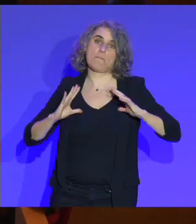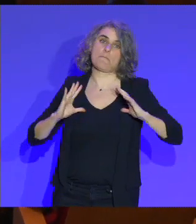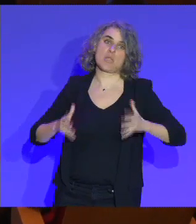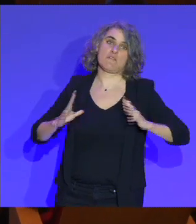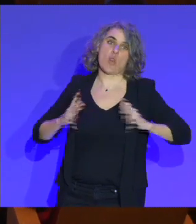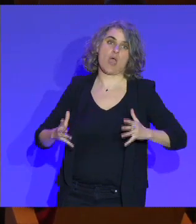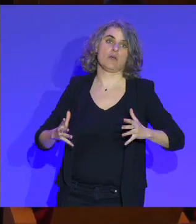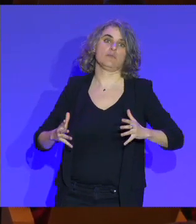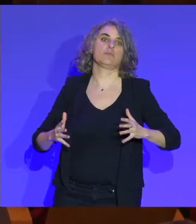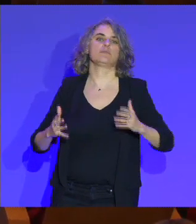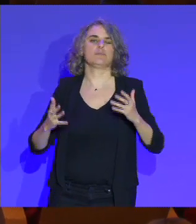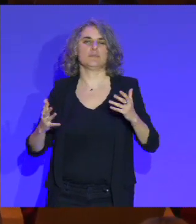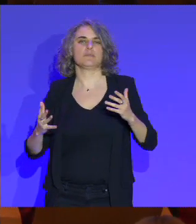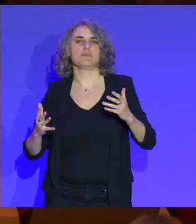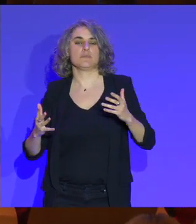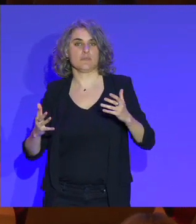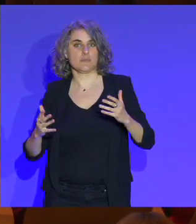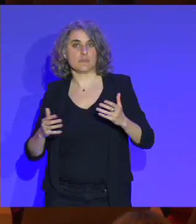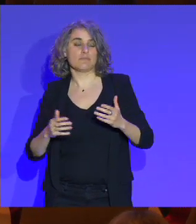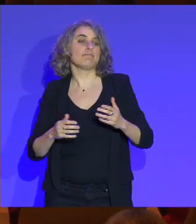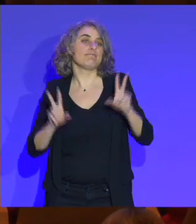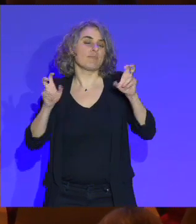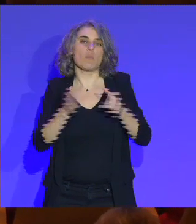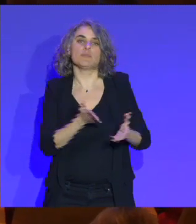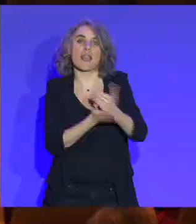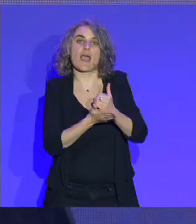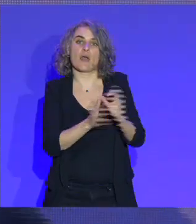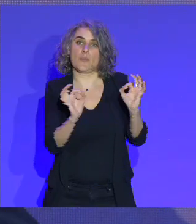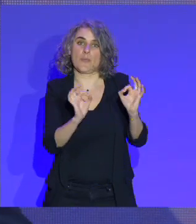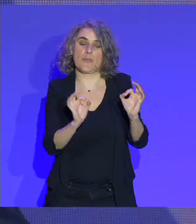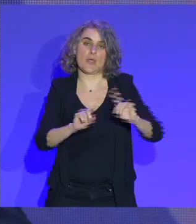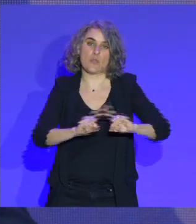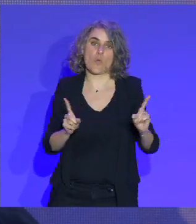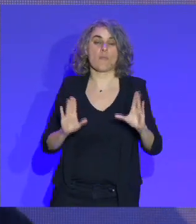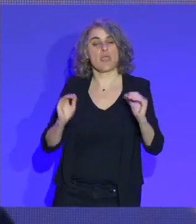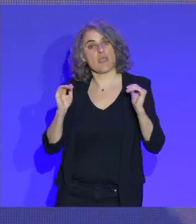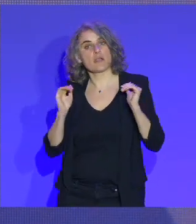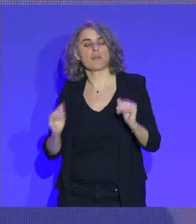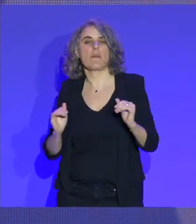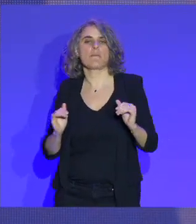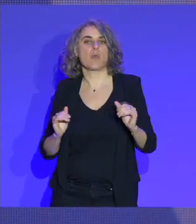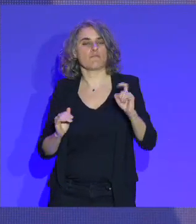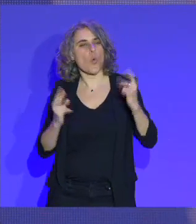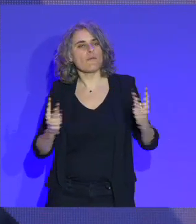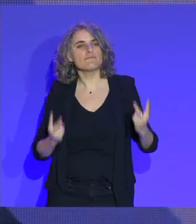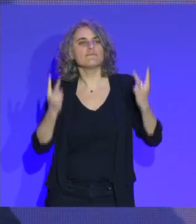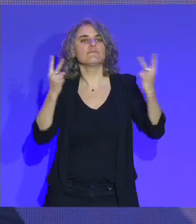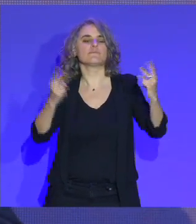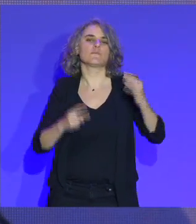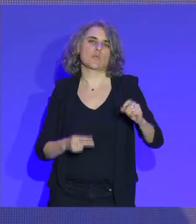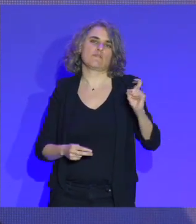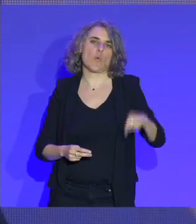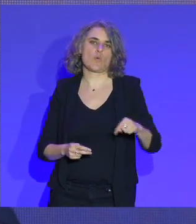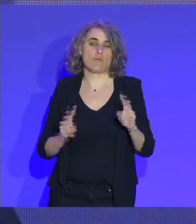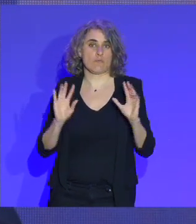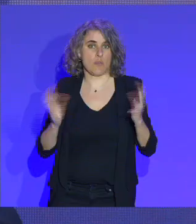par définition, n'est pas immédiatement rémunéré, mais nous considérons qu'il faut le valoriser, notamment